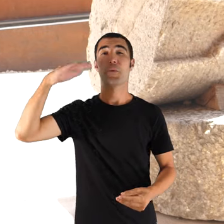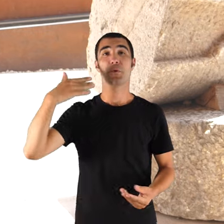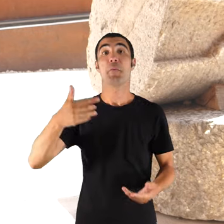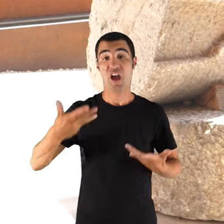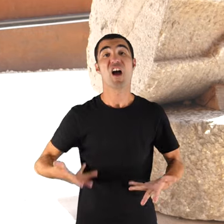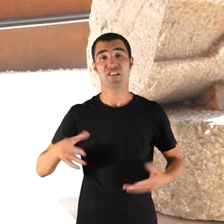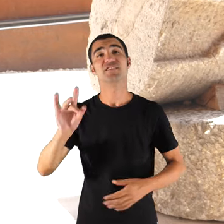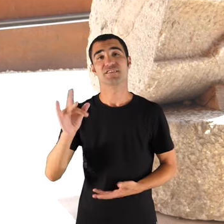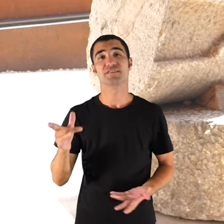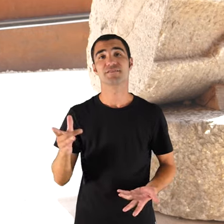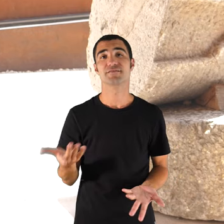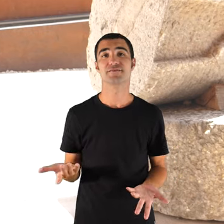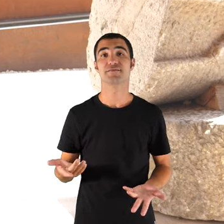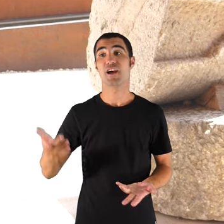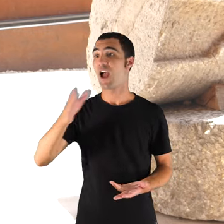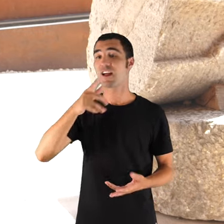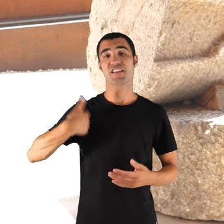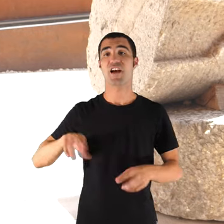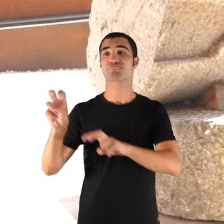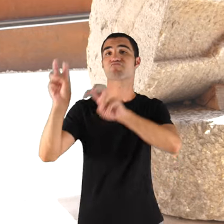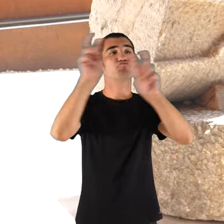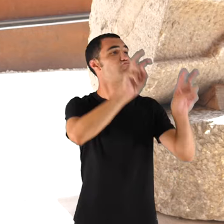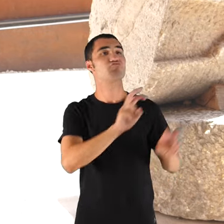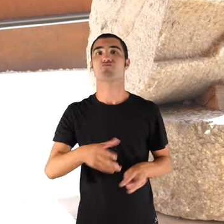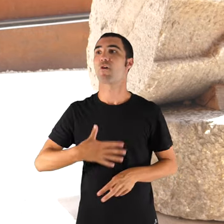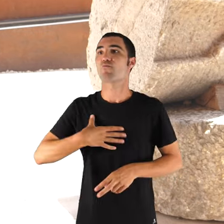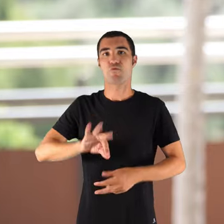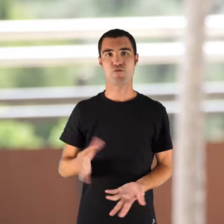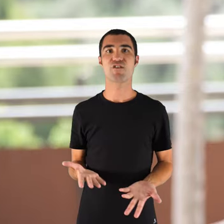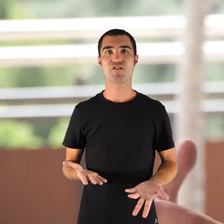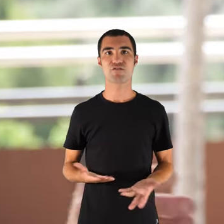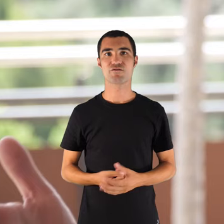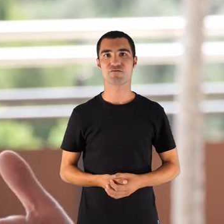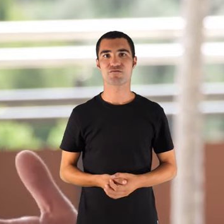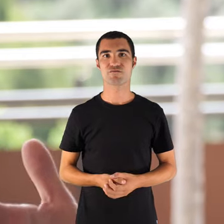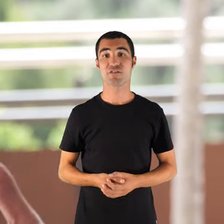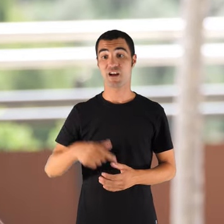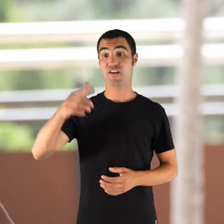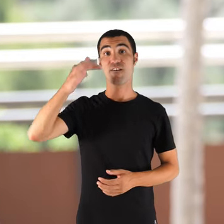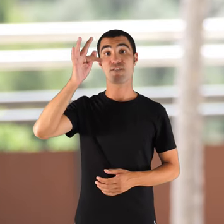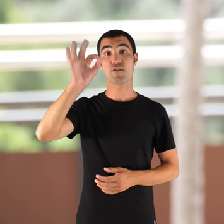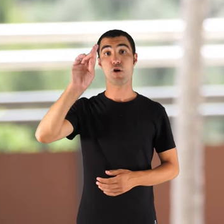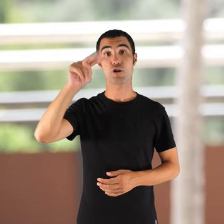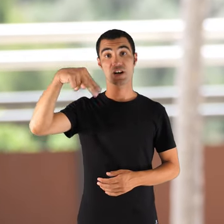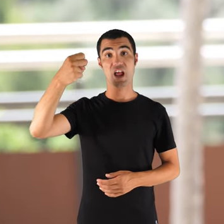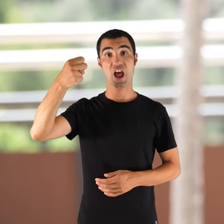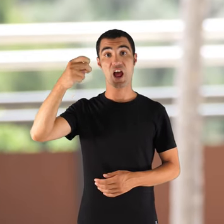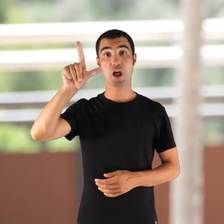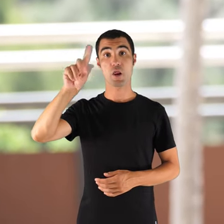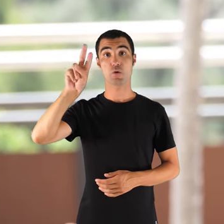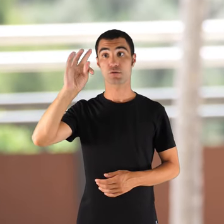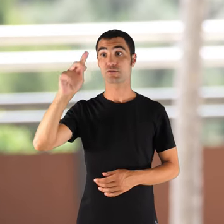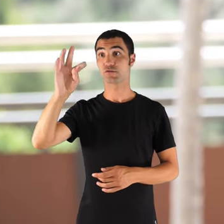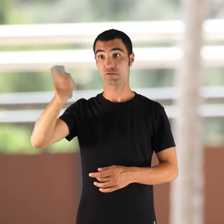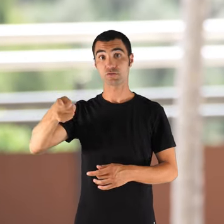comences a poder-te moure d'una banda a l'altra. Aquí a Fornaluig érem un grup i